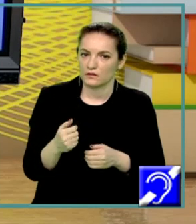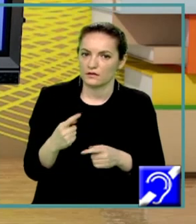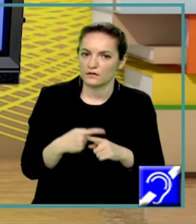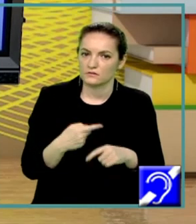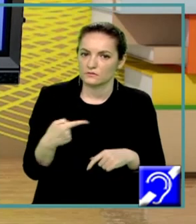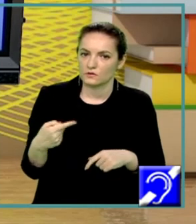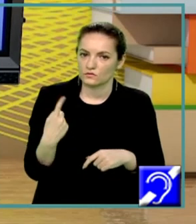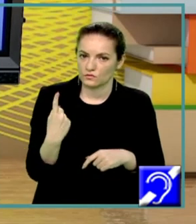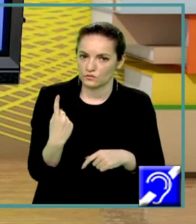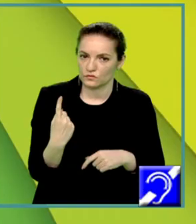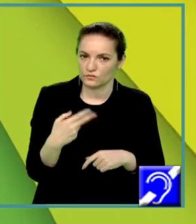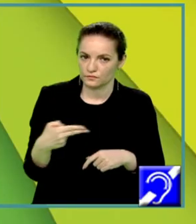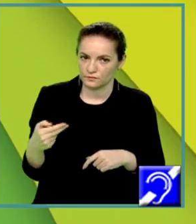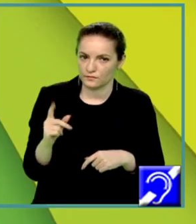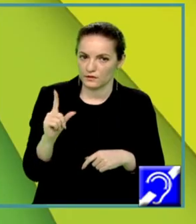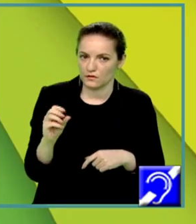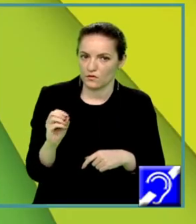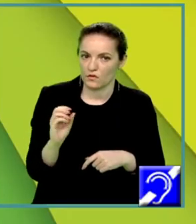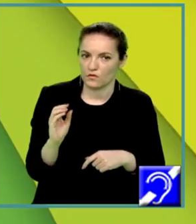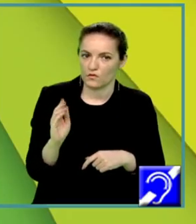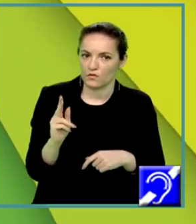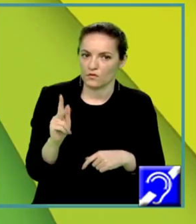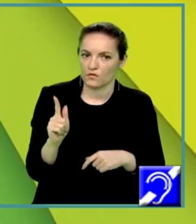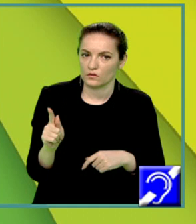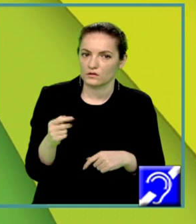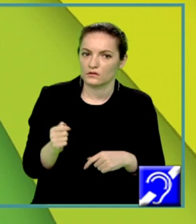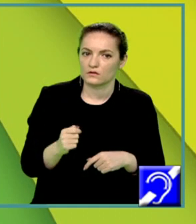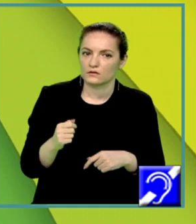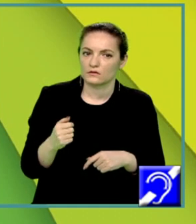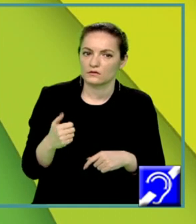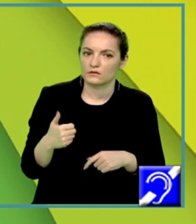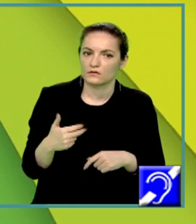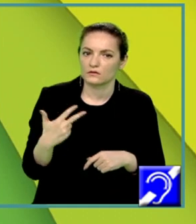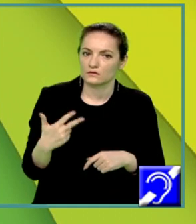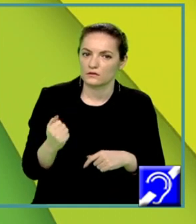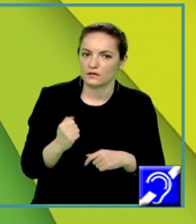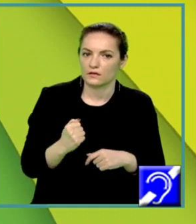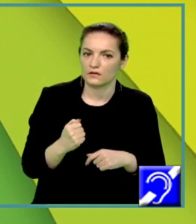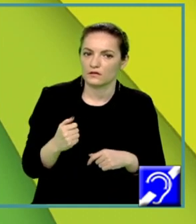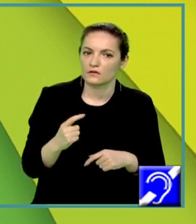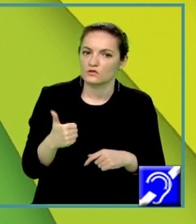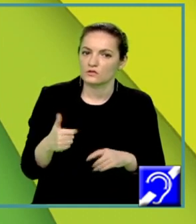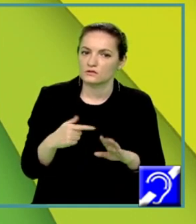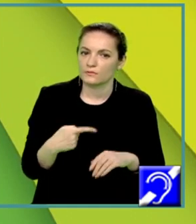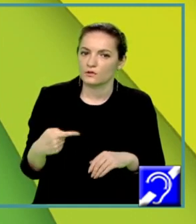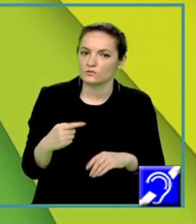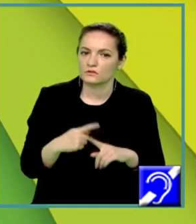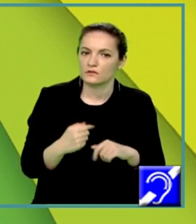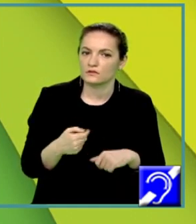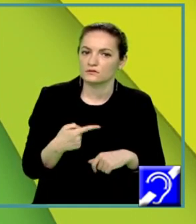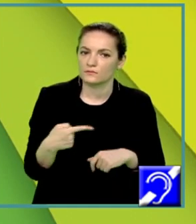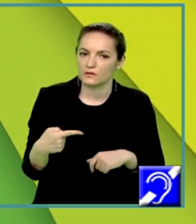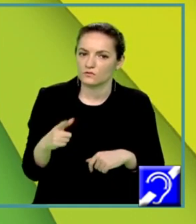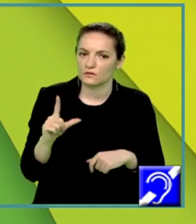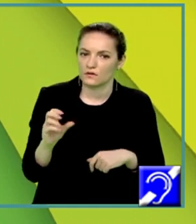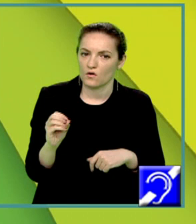este egal cu logaritm în baza 3 din 6 minus x minus logaritm în baza 3 din 9. Așa cum se poate